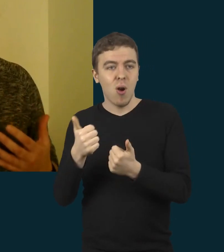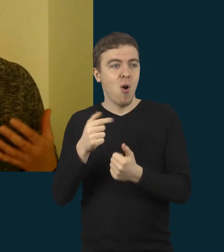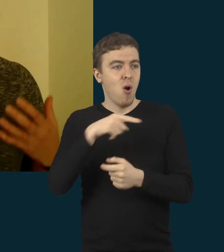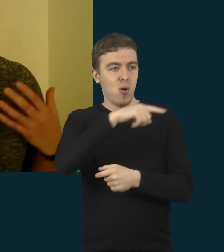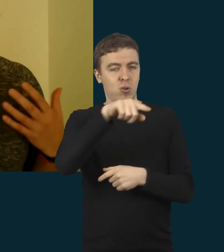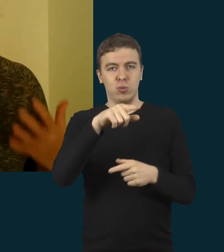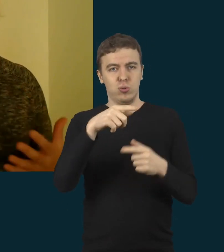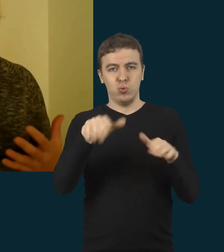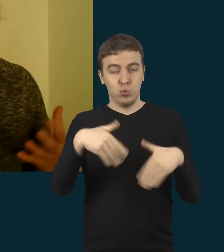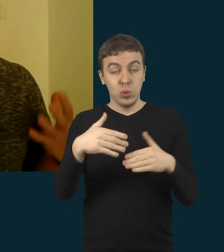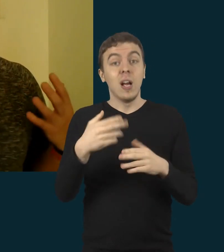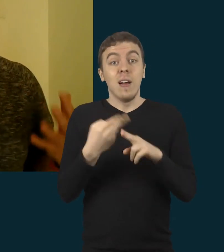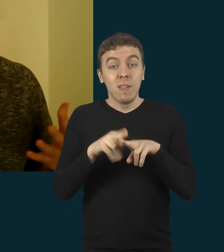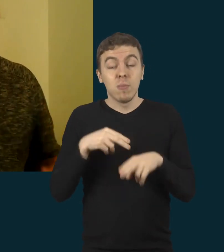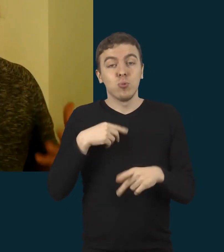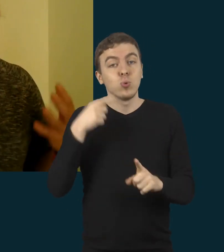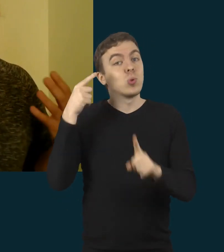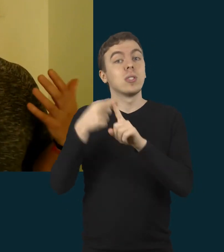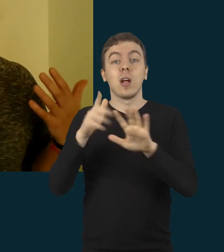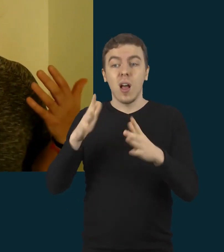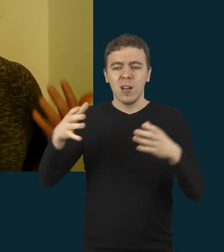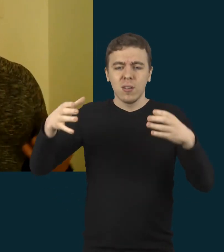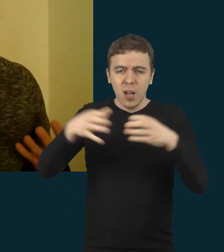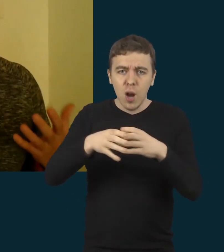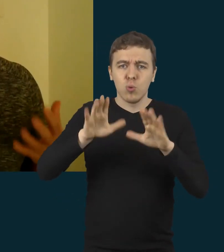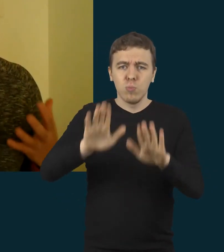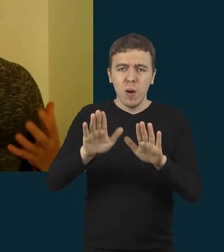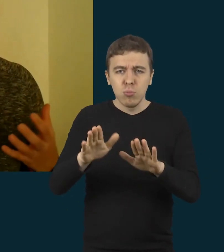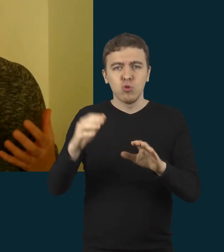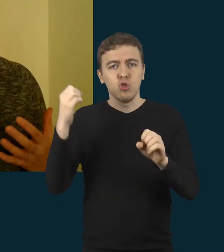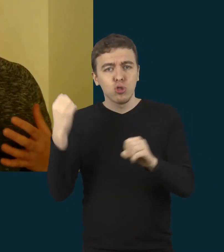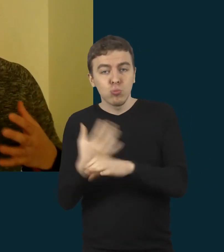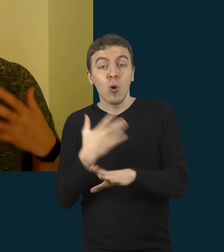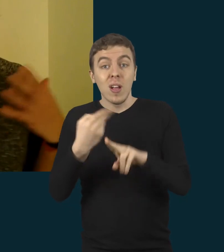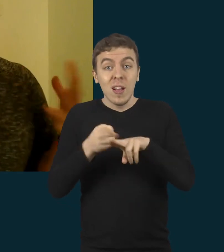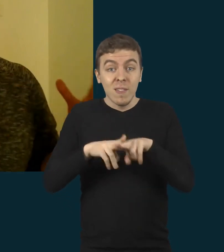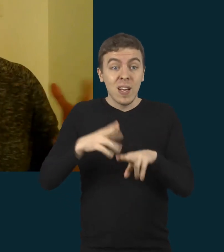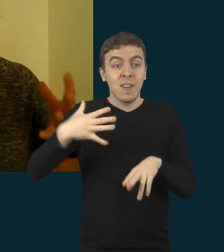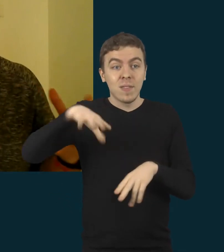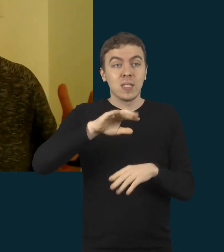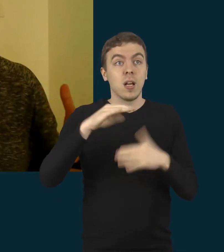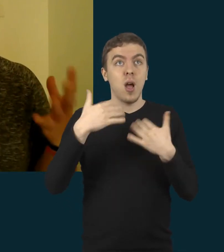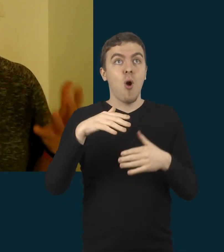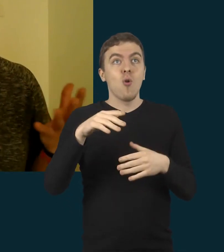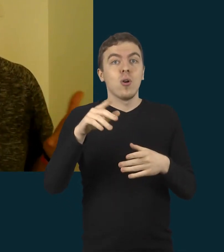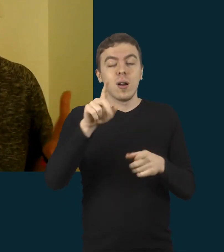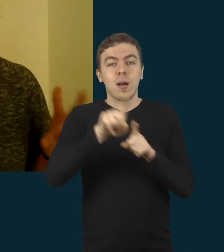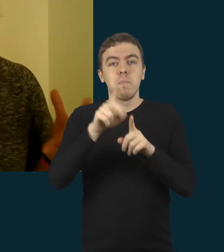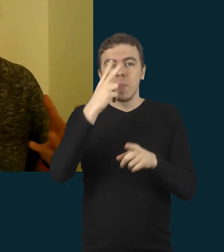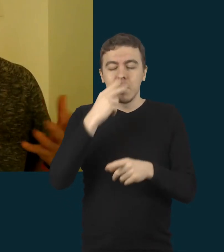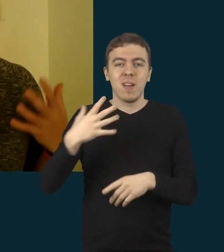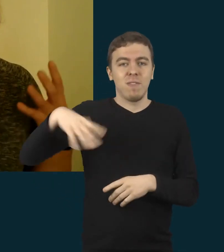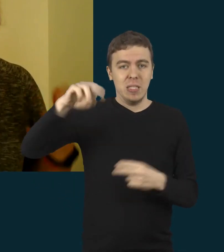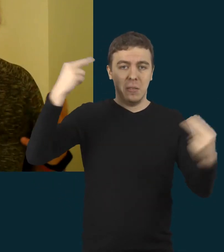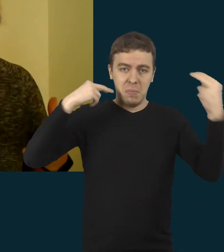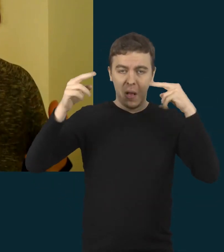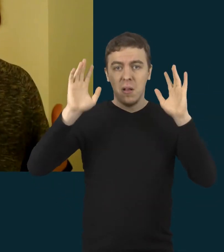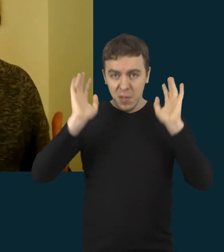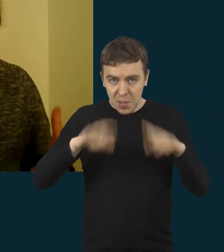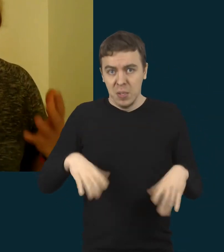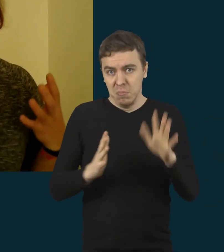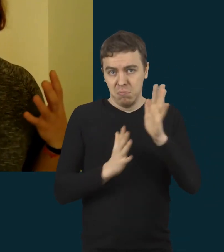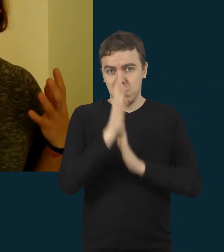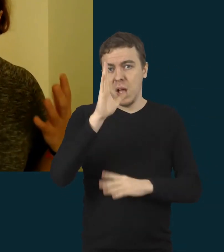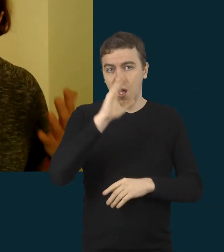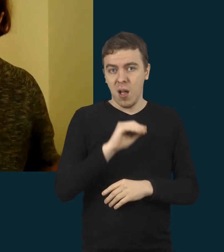kad komunikuoti, bendrauti, dalyvauti veikloje. Tai būtų įgūdės vaikų, tas įgūdės, kad aš galiu būti